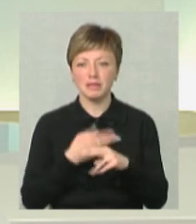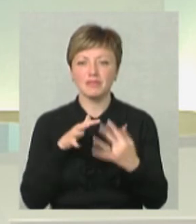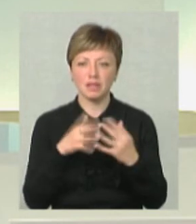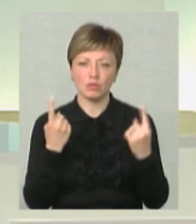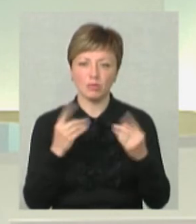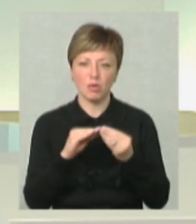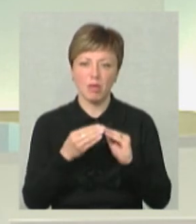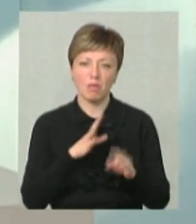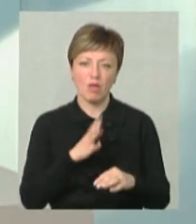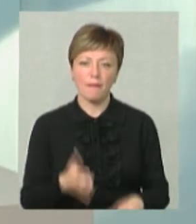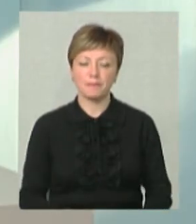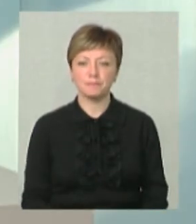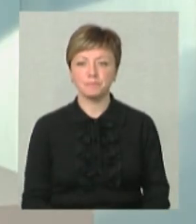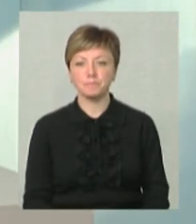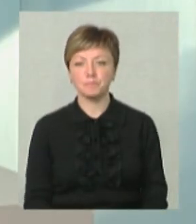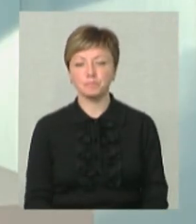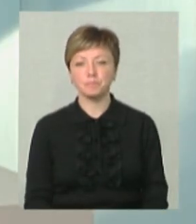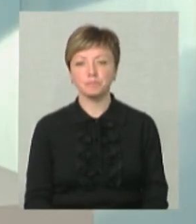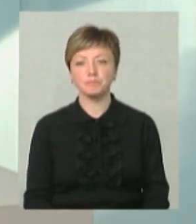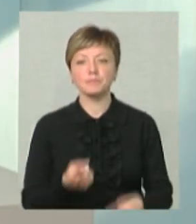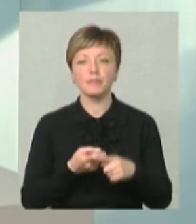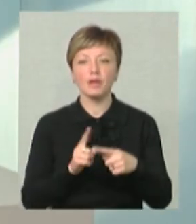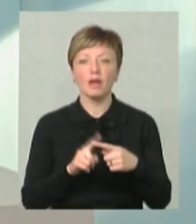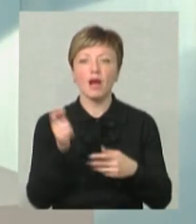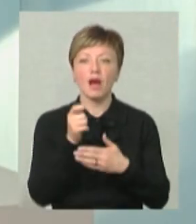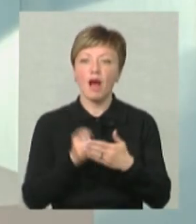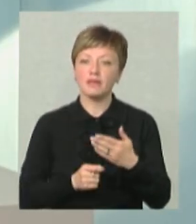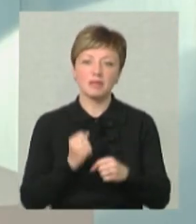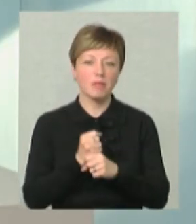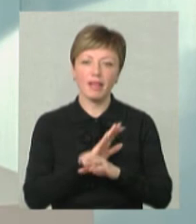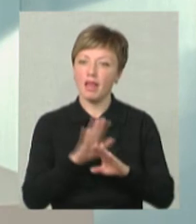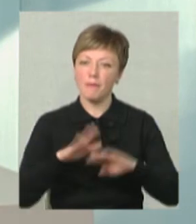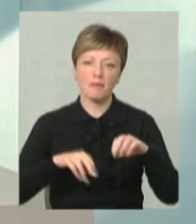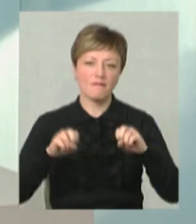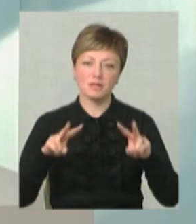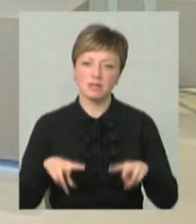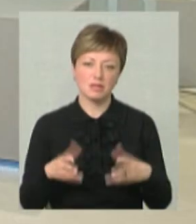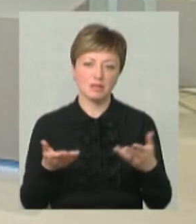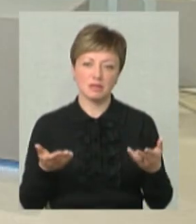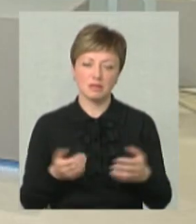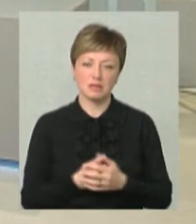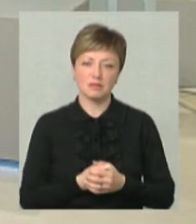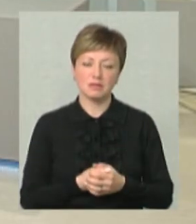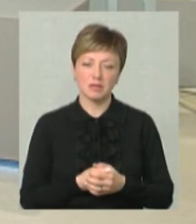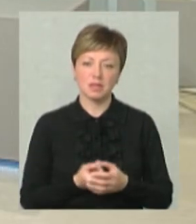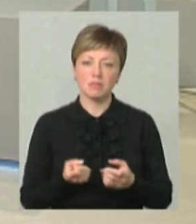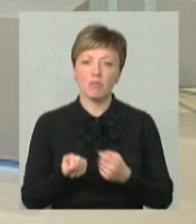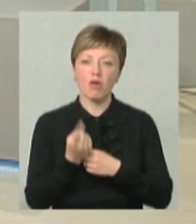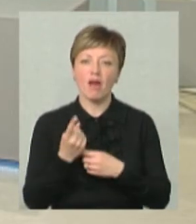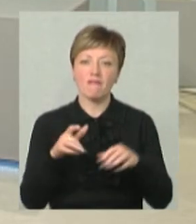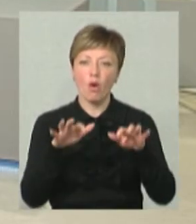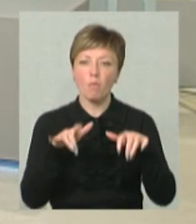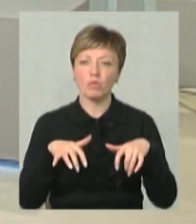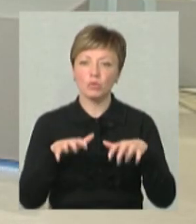проблема була. Тому що тою графікою займаються не професійні, а займаються з появою, скажімо, комп